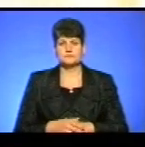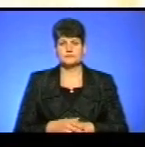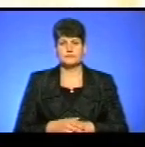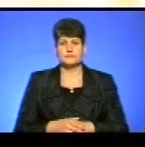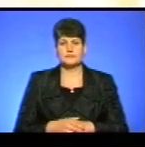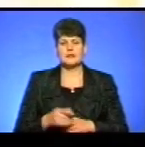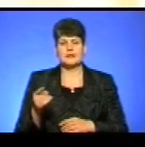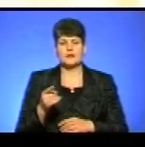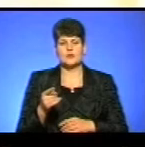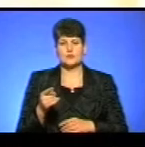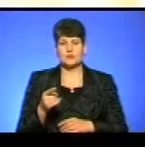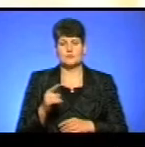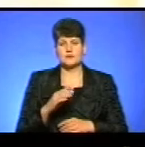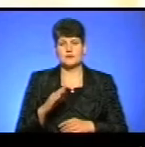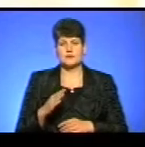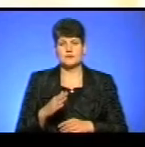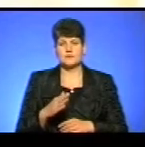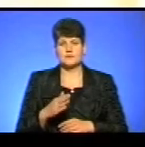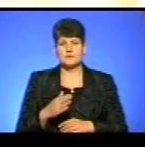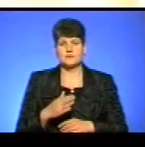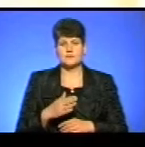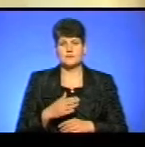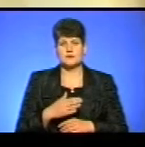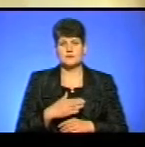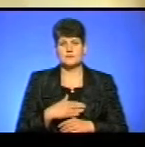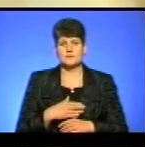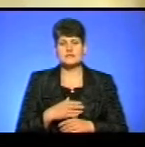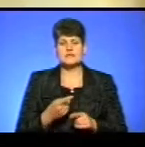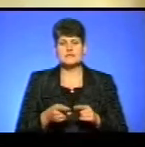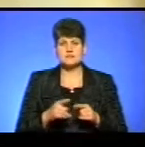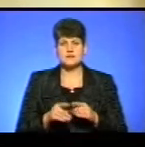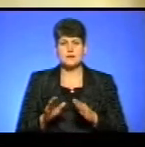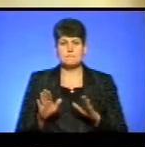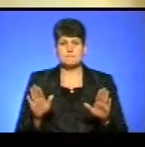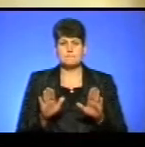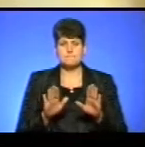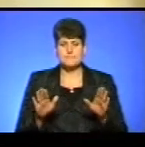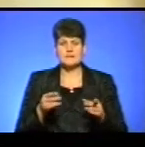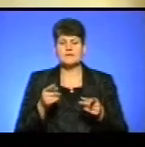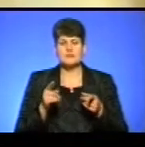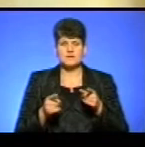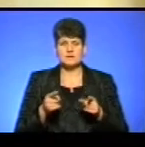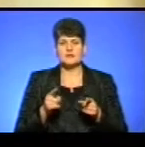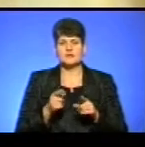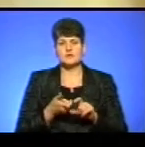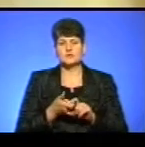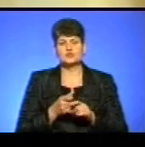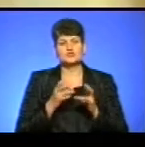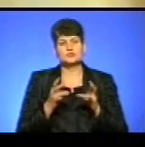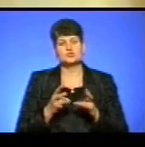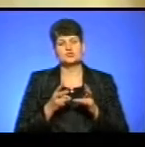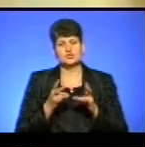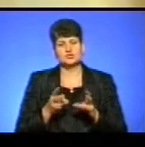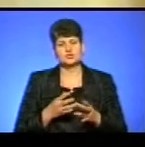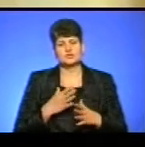Тернопіль, Тернопіль, Тернопіль, Пілипли, Страсли. Пісня, вона, правду, така лірична, дуже ніжна, дуже